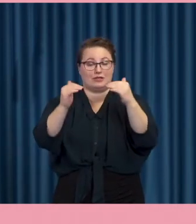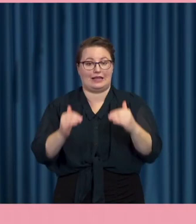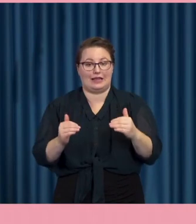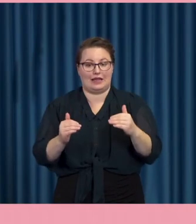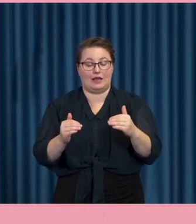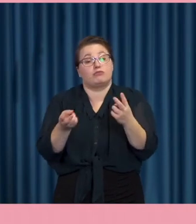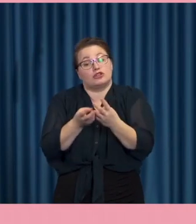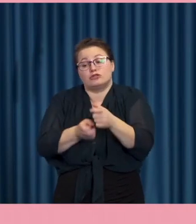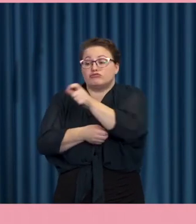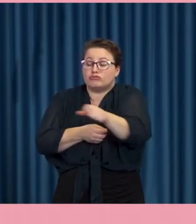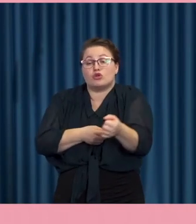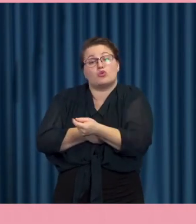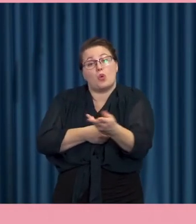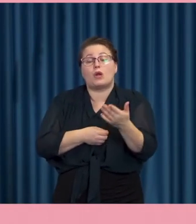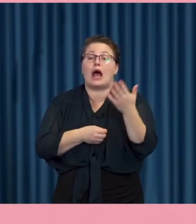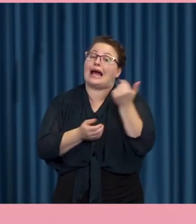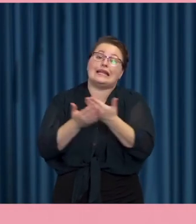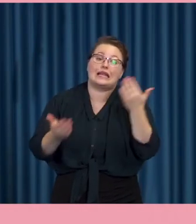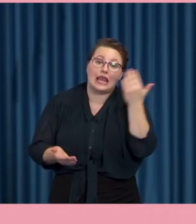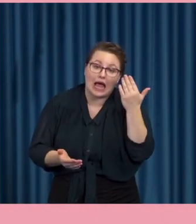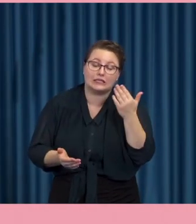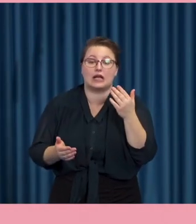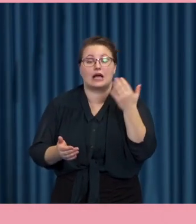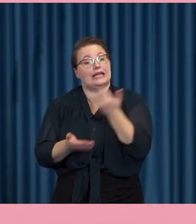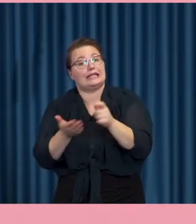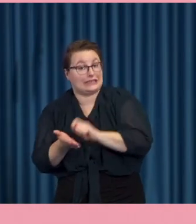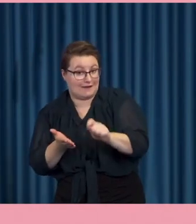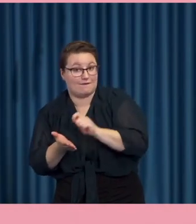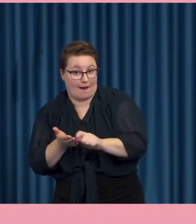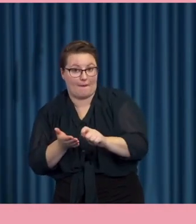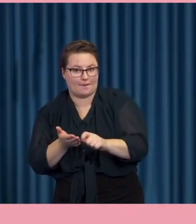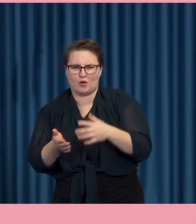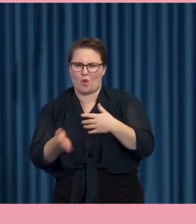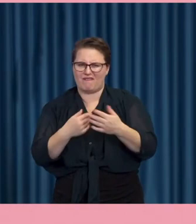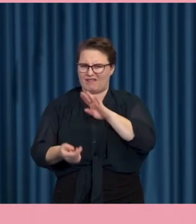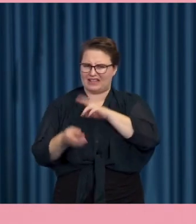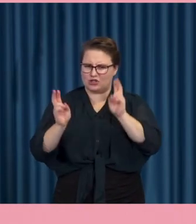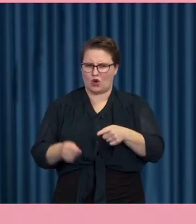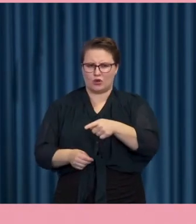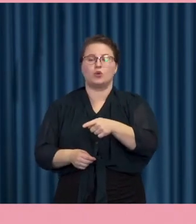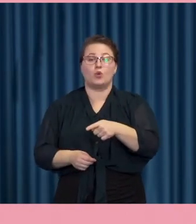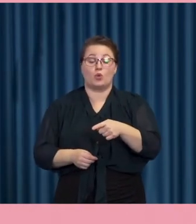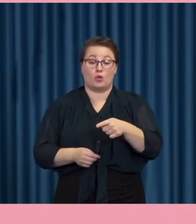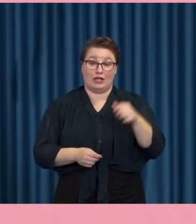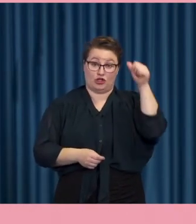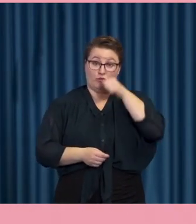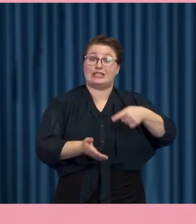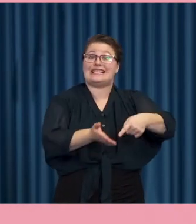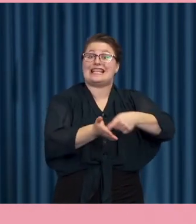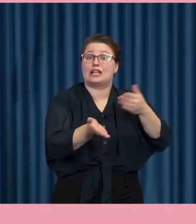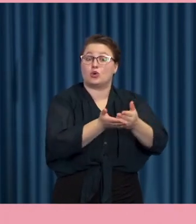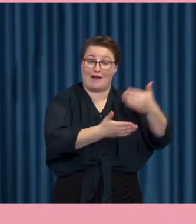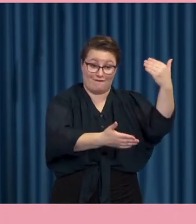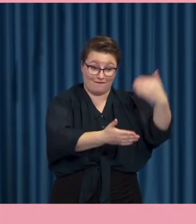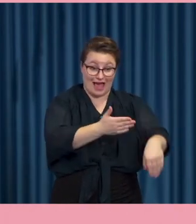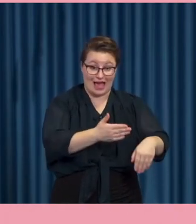skriva. Och det här bottnar i att efter gymnasiesärskolan så är det ganska svårt att hitta